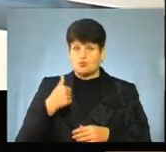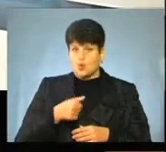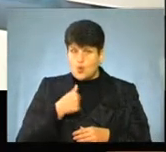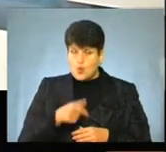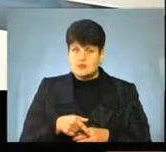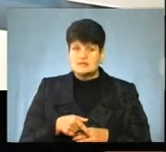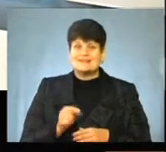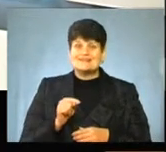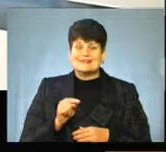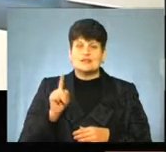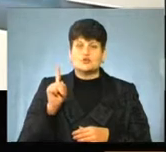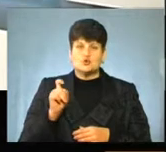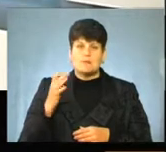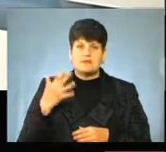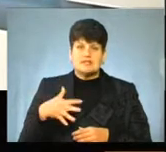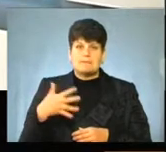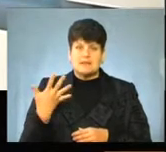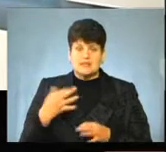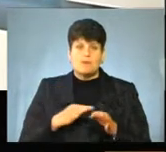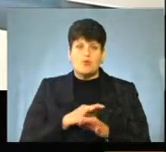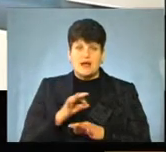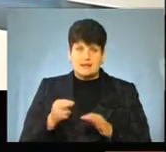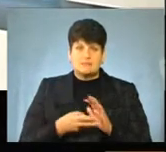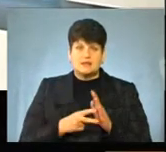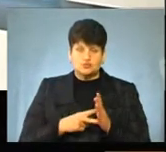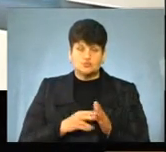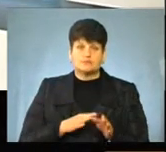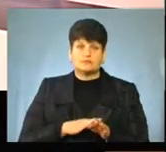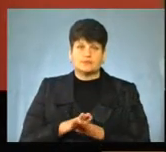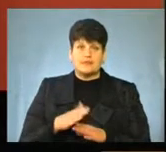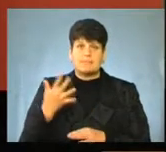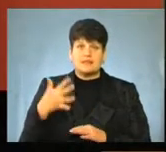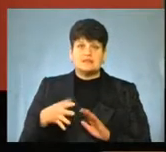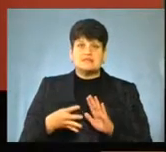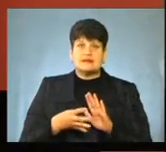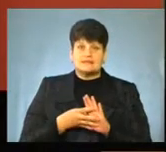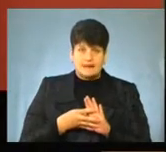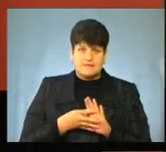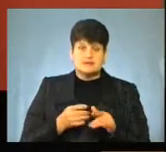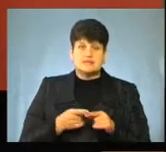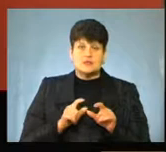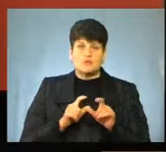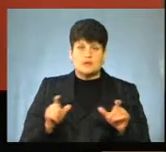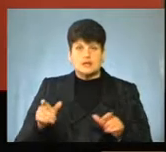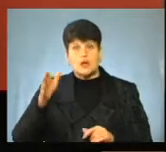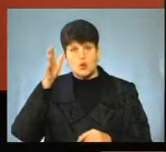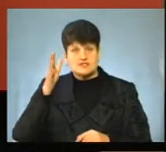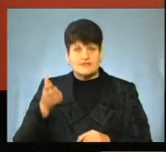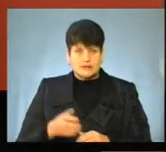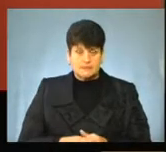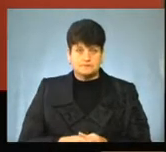року зі тих 155 проєктів, які плануються реалізувати, 59 об'єктів – це об'єкти освіти.